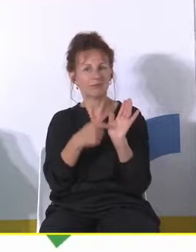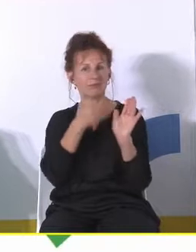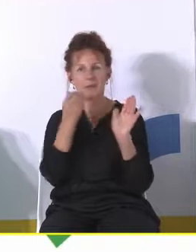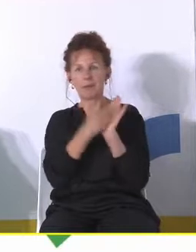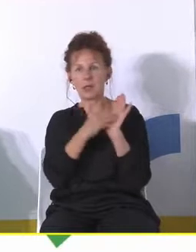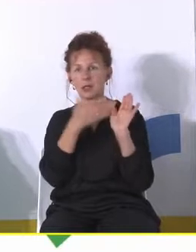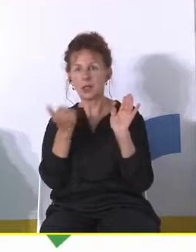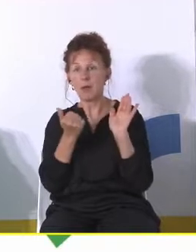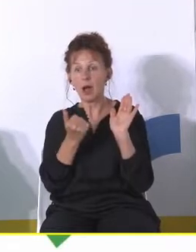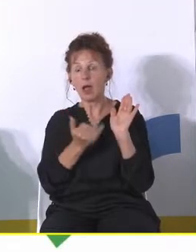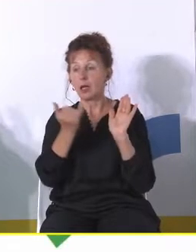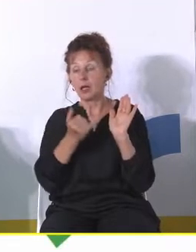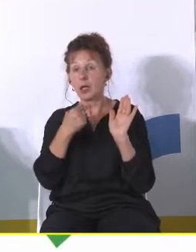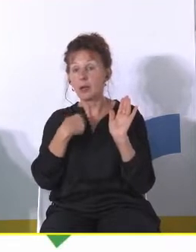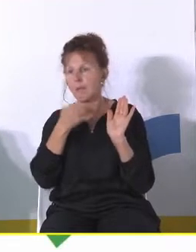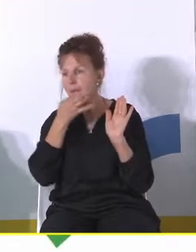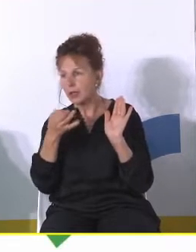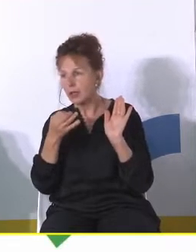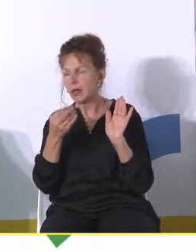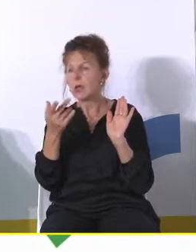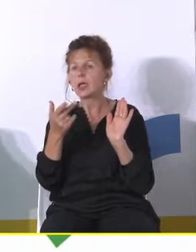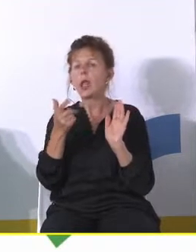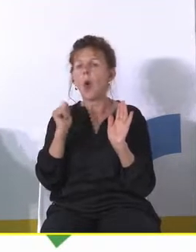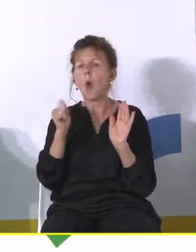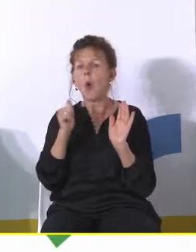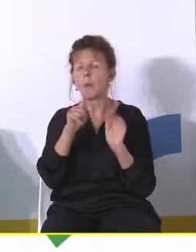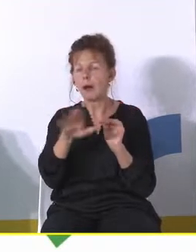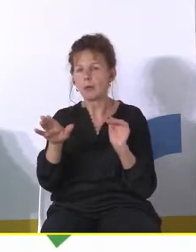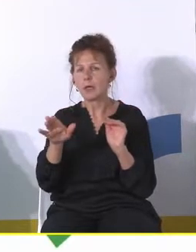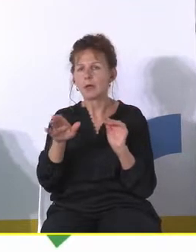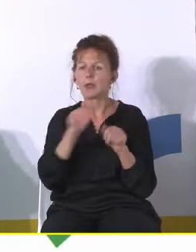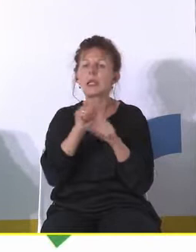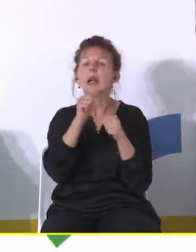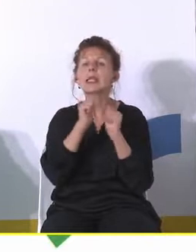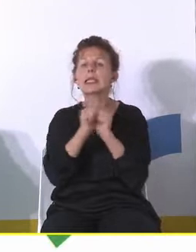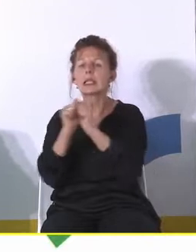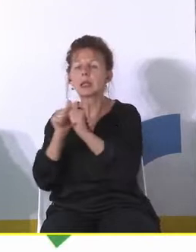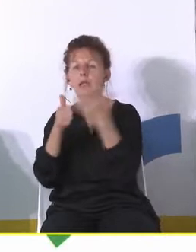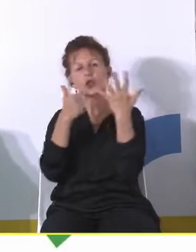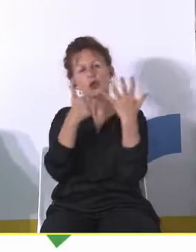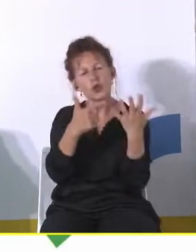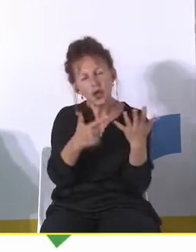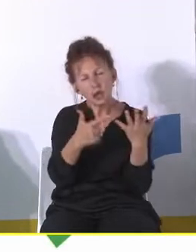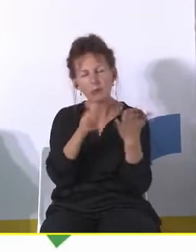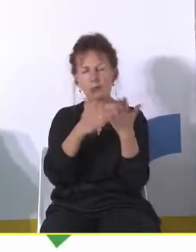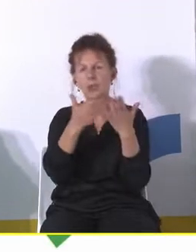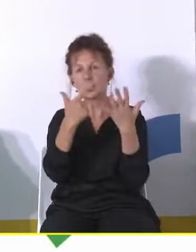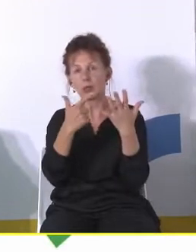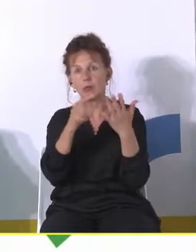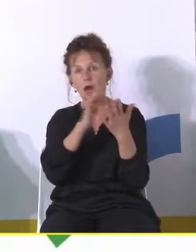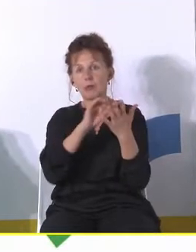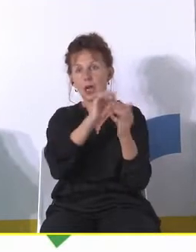macie kompetencje ustawowe, no to mówią, a tam 27 mamy zadań własnych, gminy. No